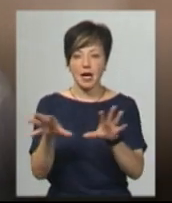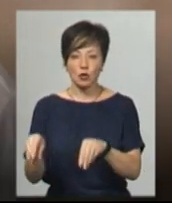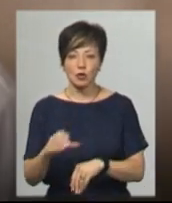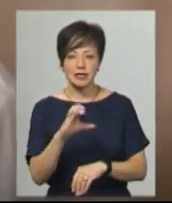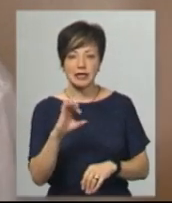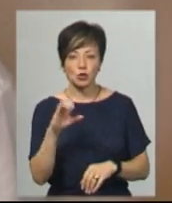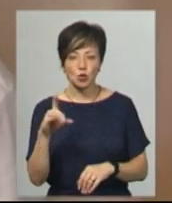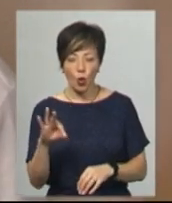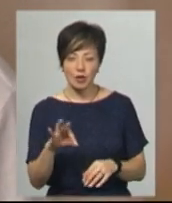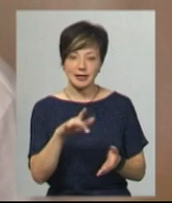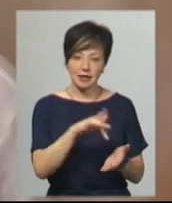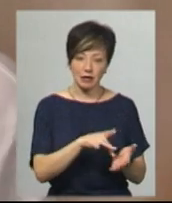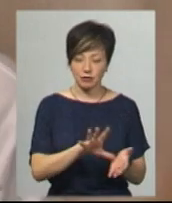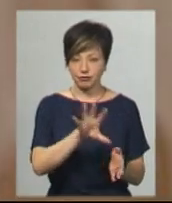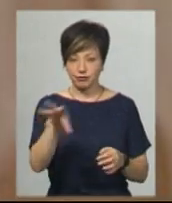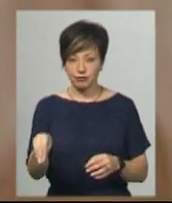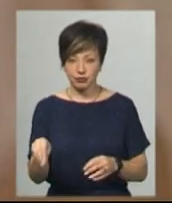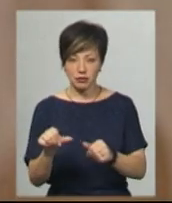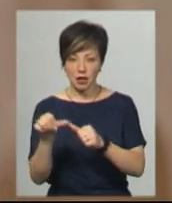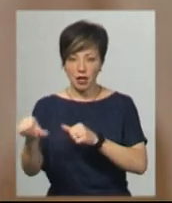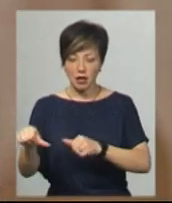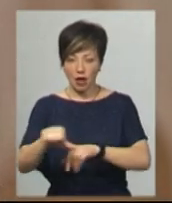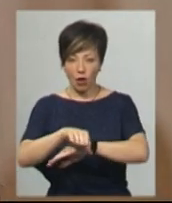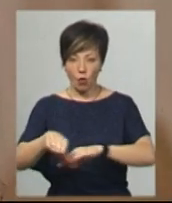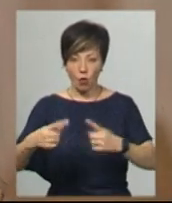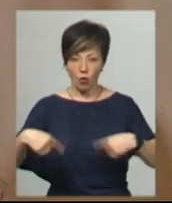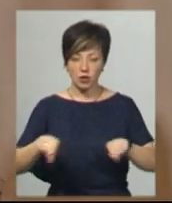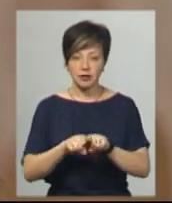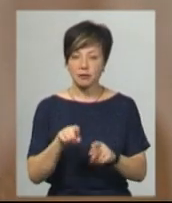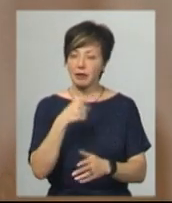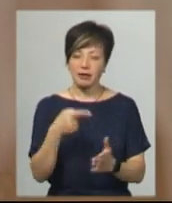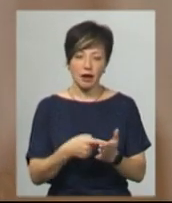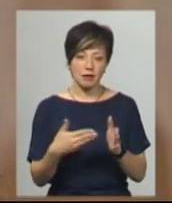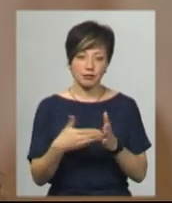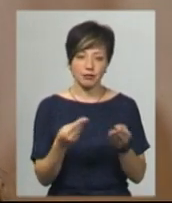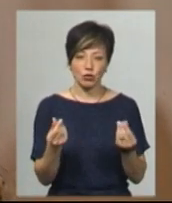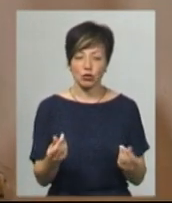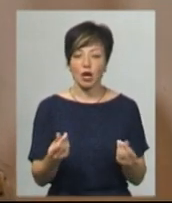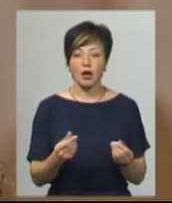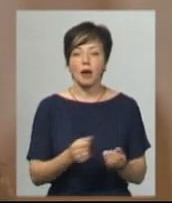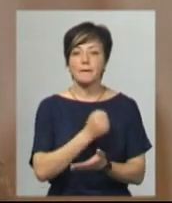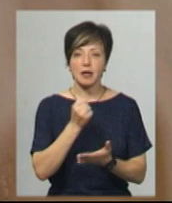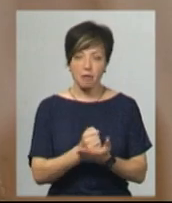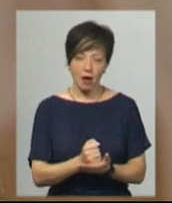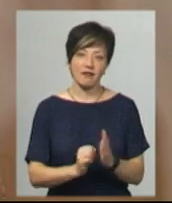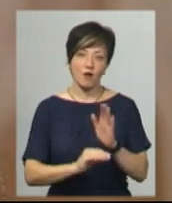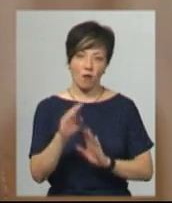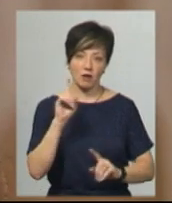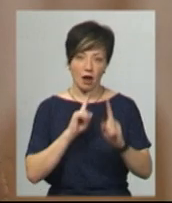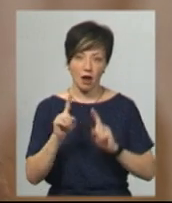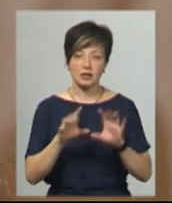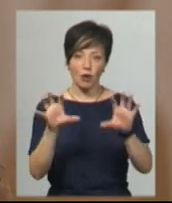ізляторів в центрі, в міст, на околиці або промислові частини. По питанні тільки в коштах. Снову таки, прийме Верховна Рада відповідний законопроєкт,